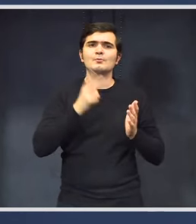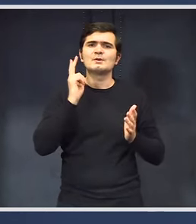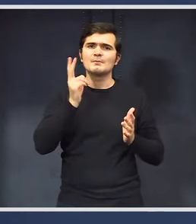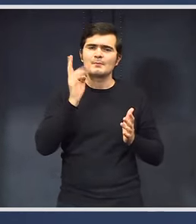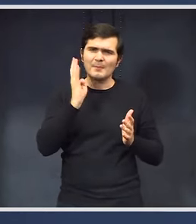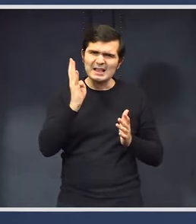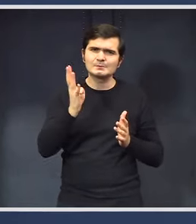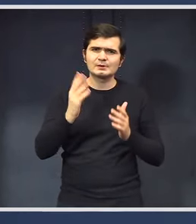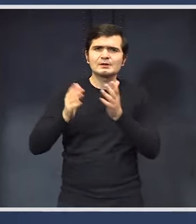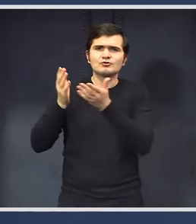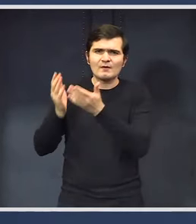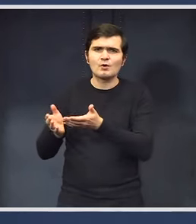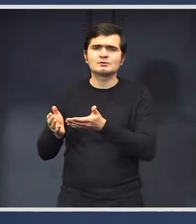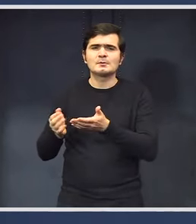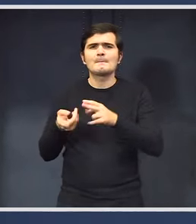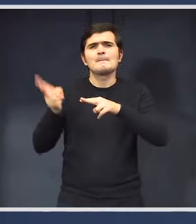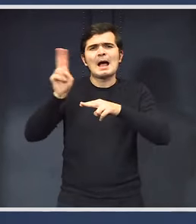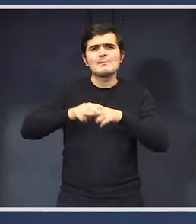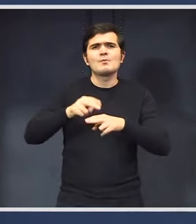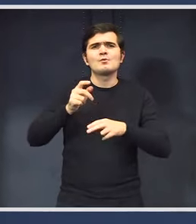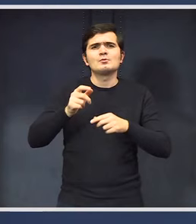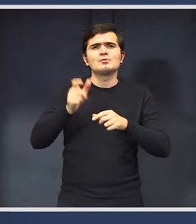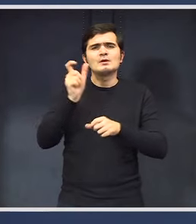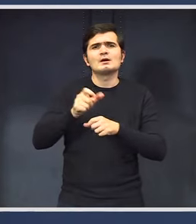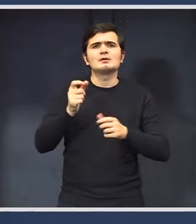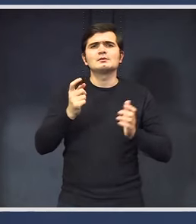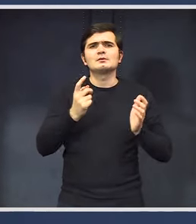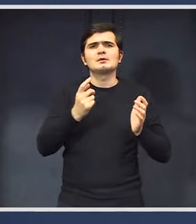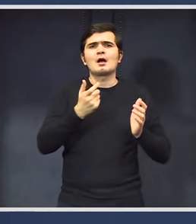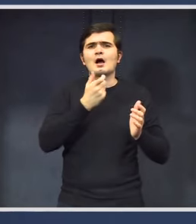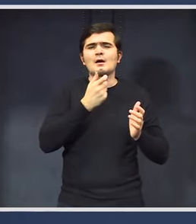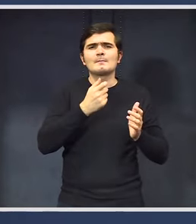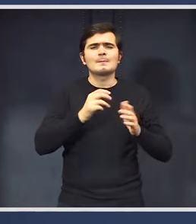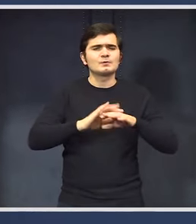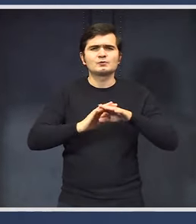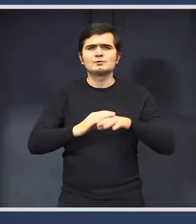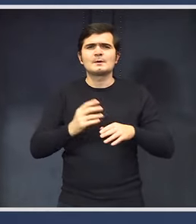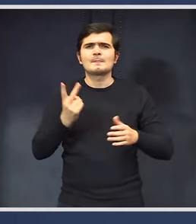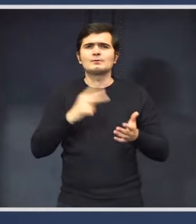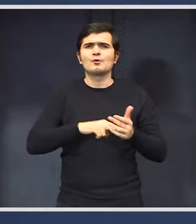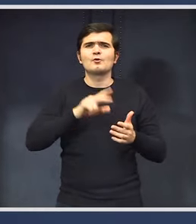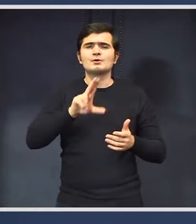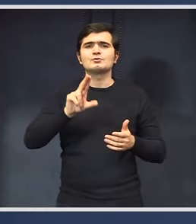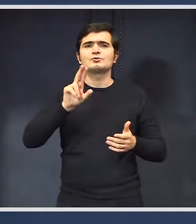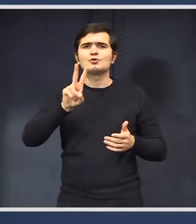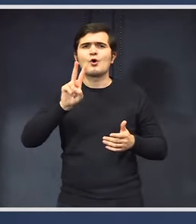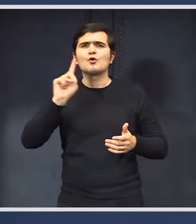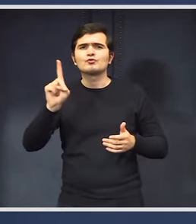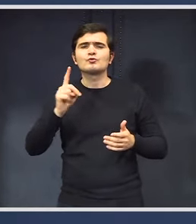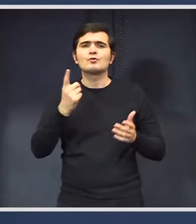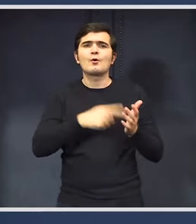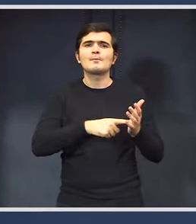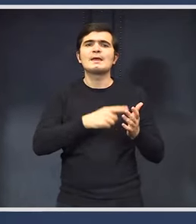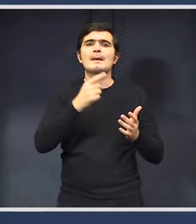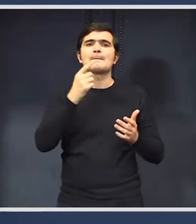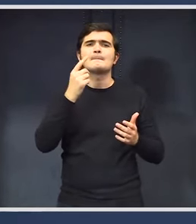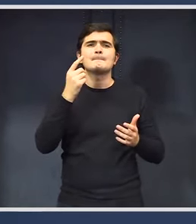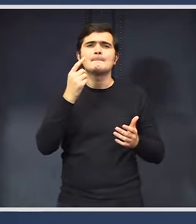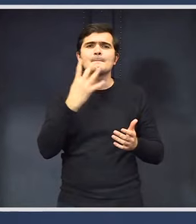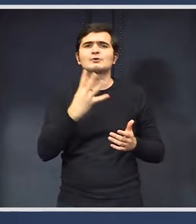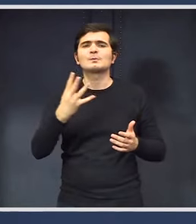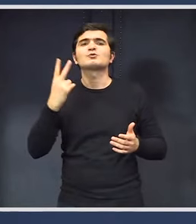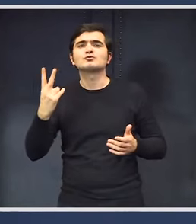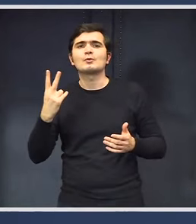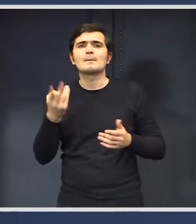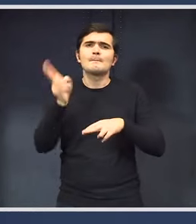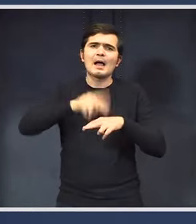lei. Mai mare decât punctul de pensie care a fost în 2021 punct de pensie este 1.442 de lei. Mai mare